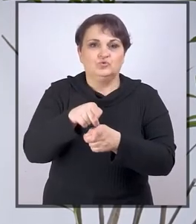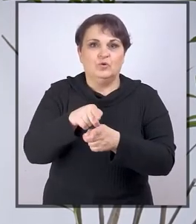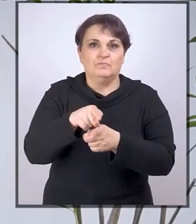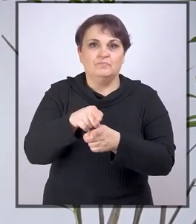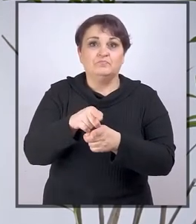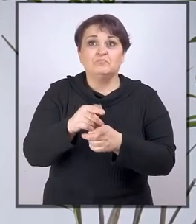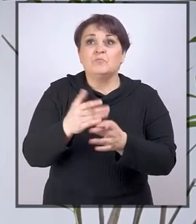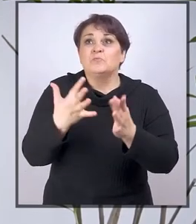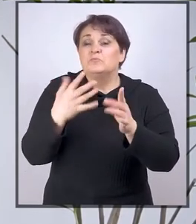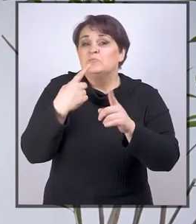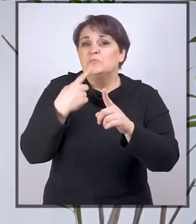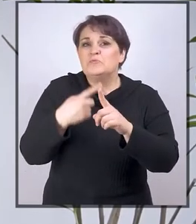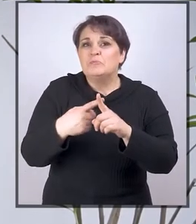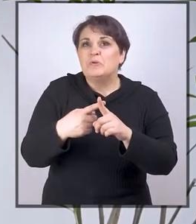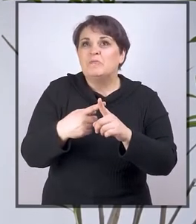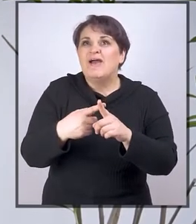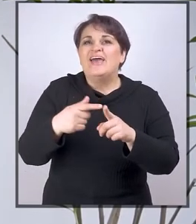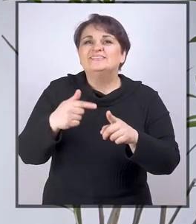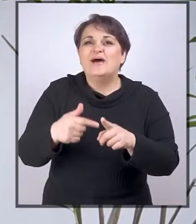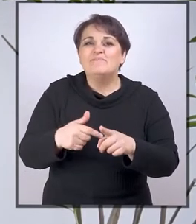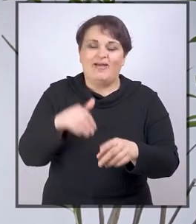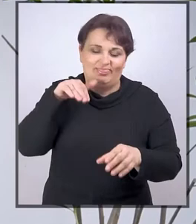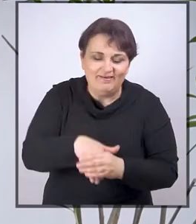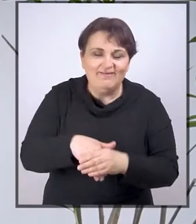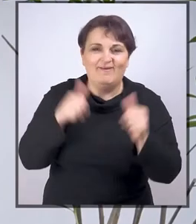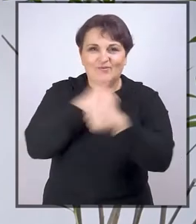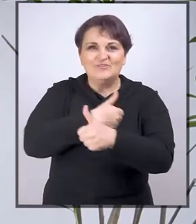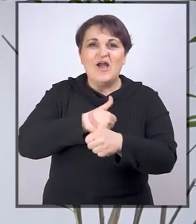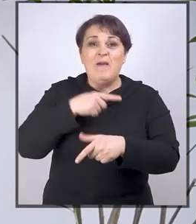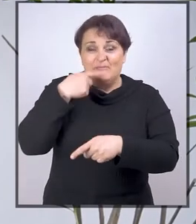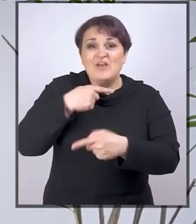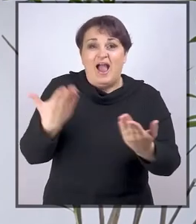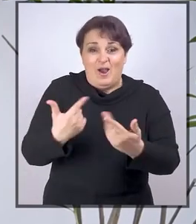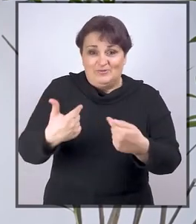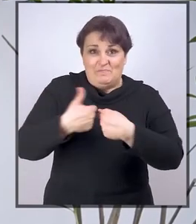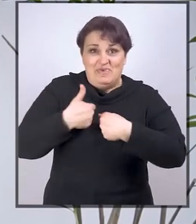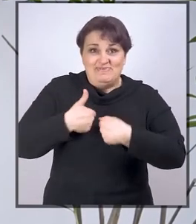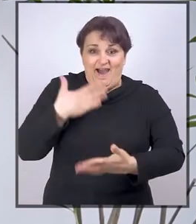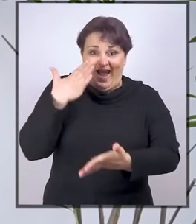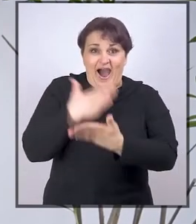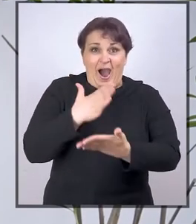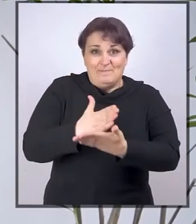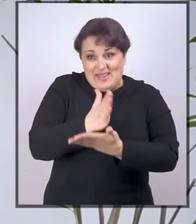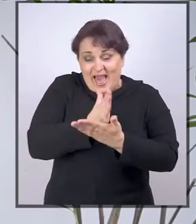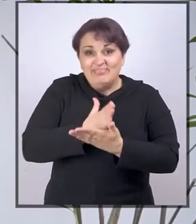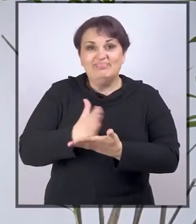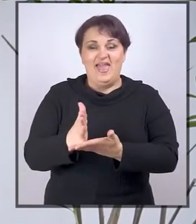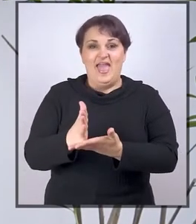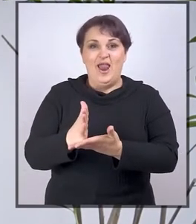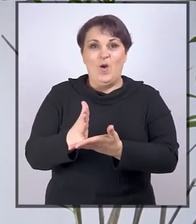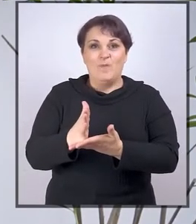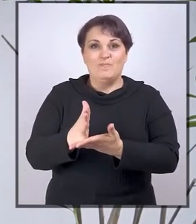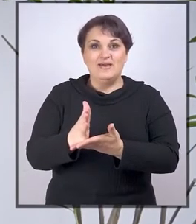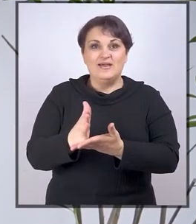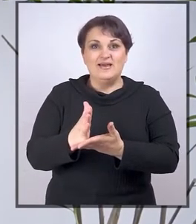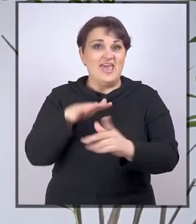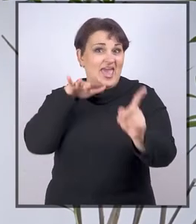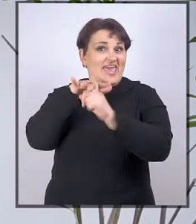I vrlo često sam zapadala u grešku govoreći kako sam ja bila dijelom